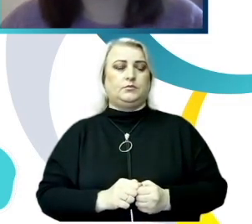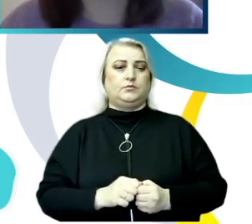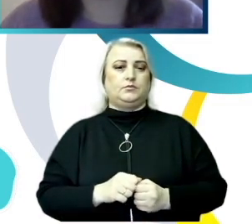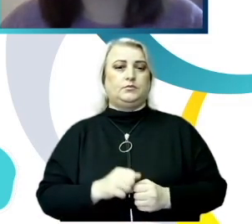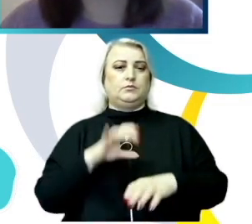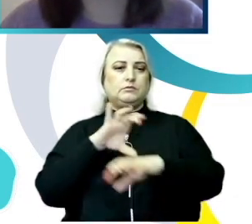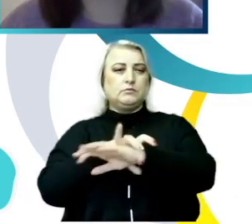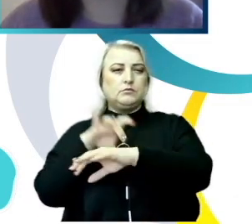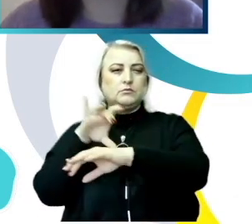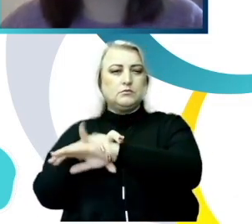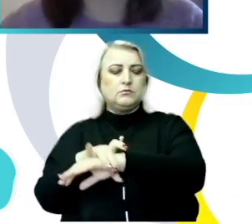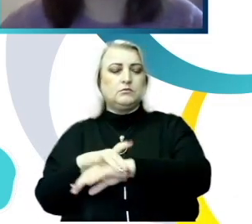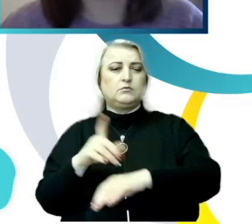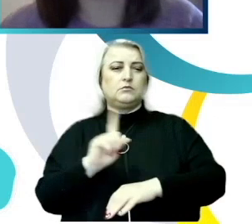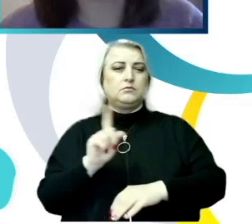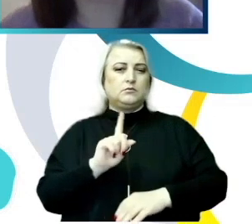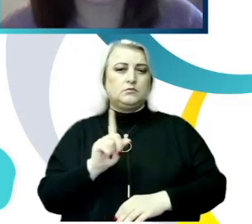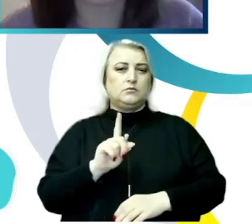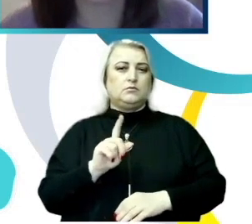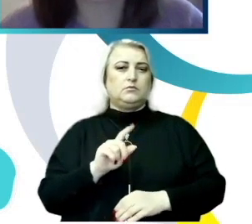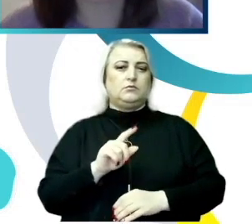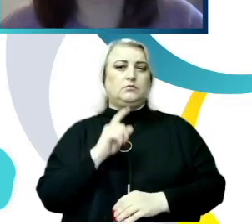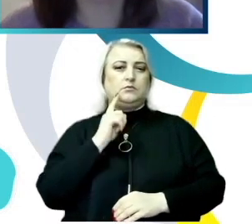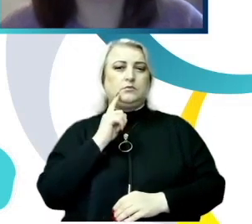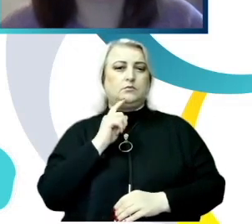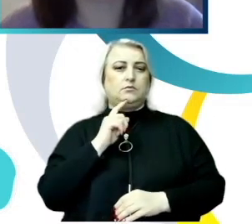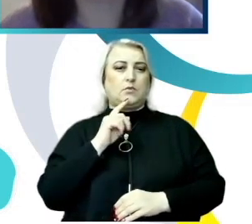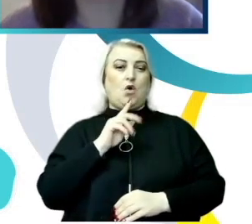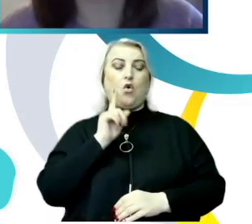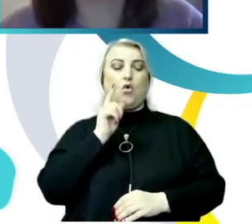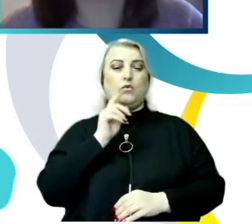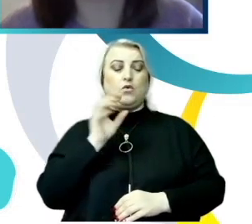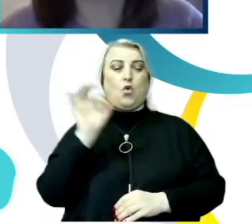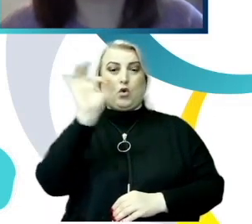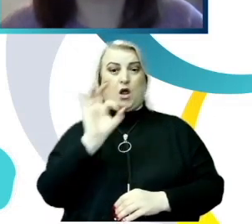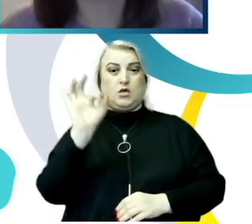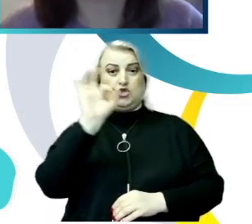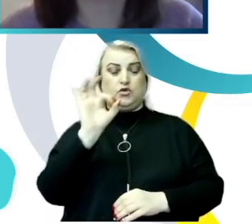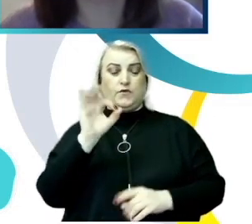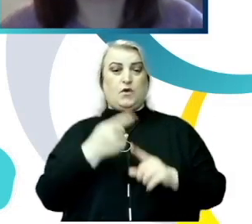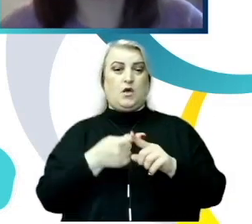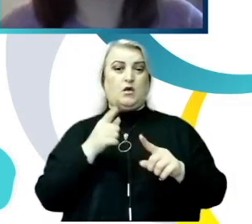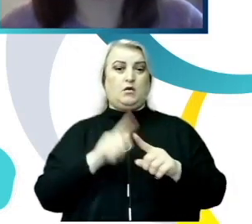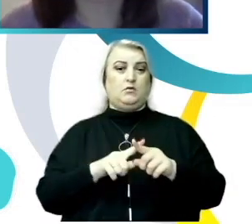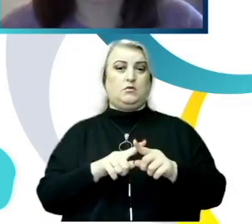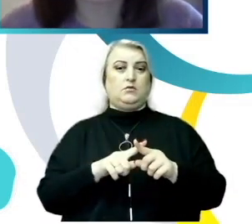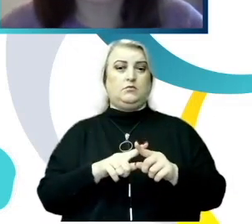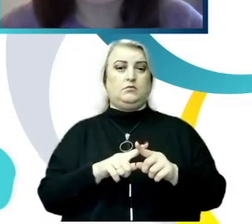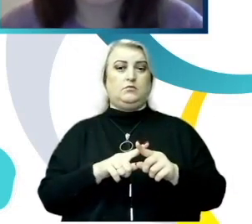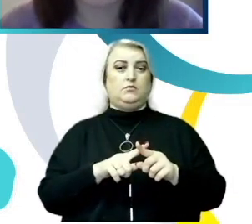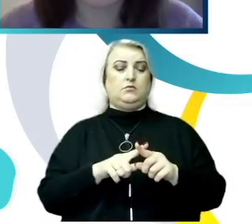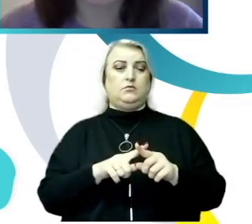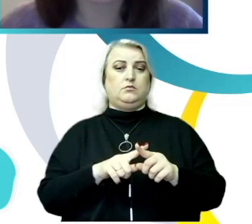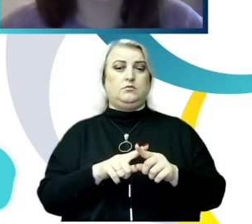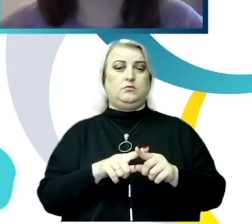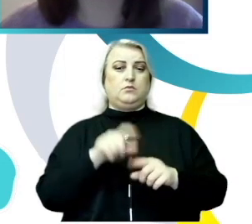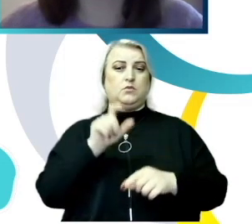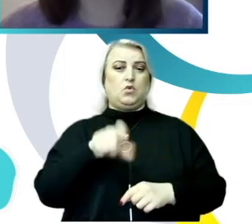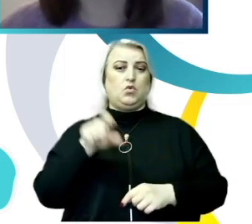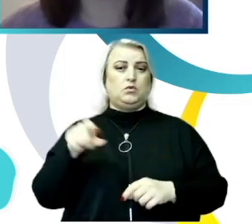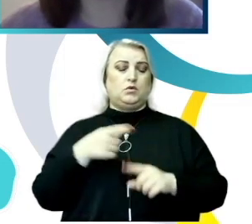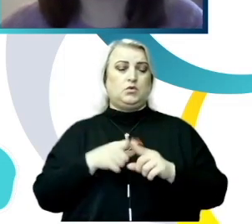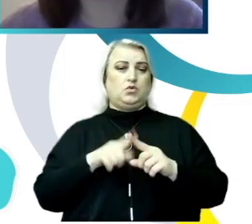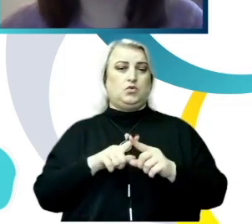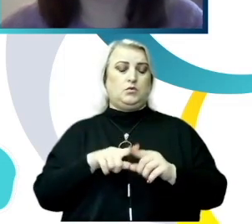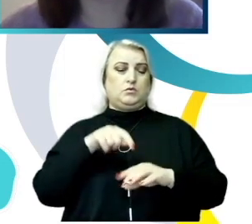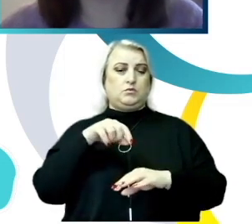că, practic, cadranul care este marcat cu oranj scoate în evidență profilul persoanelor care s-au confruntat